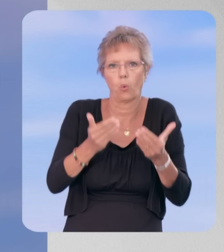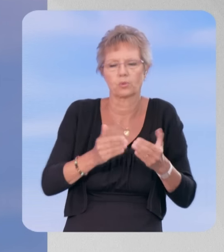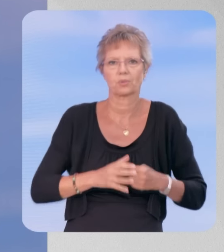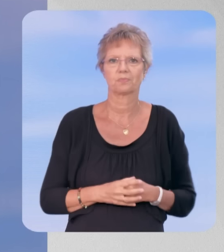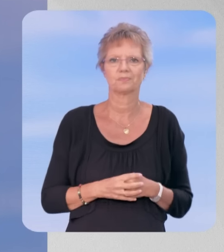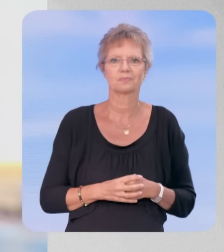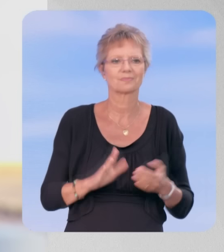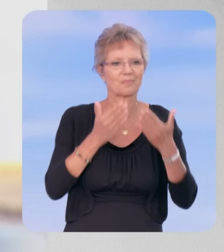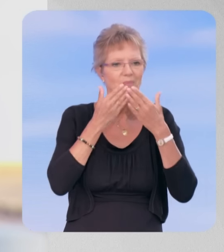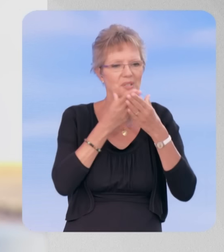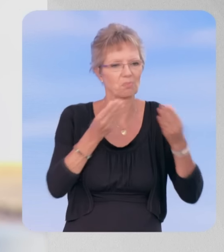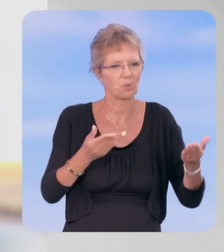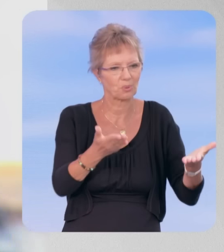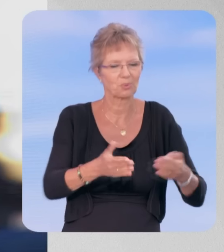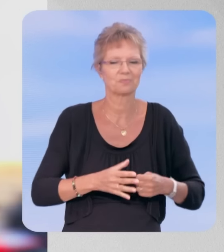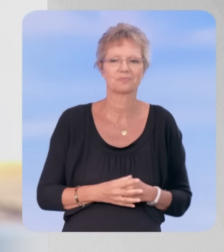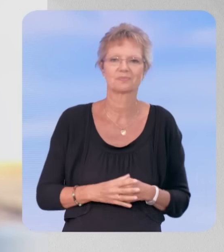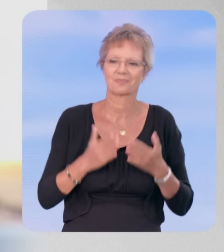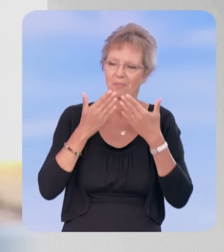pays. Merci beaucoup Mathilde Panot d'être venue dans les 4V ce matin. 2018-titrage